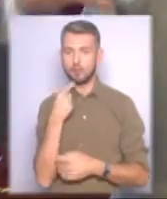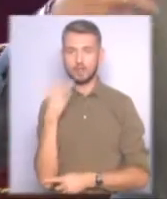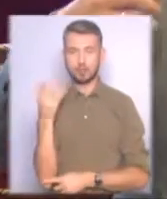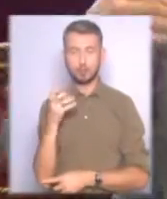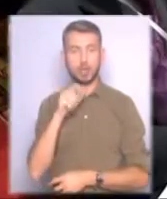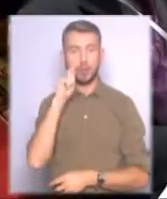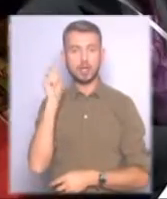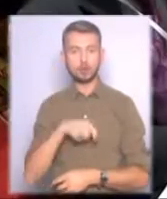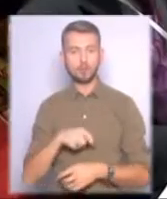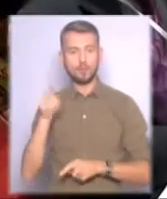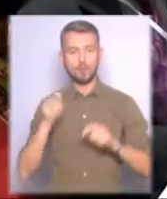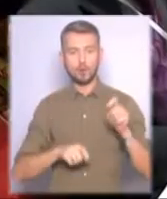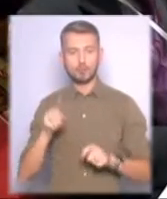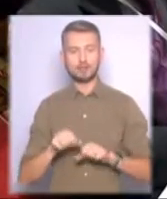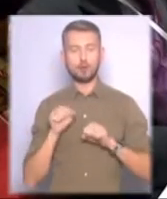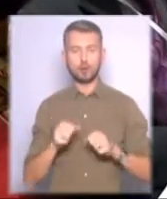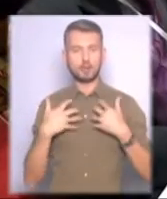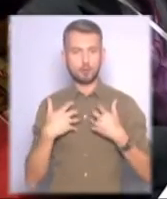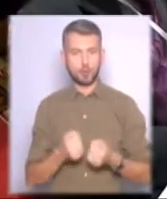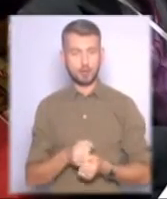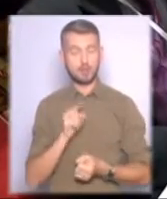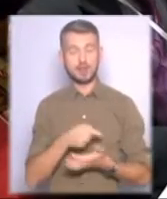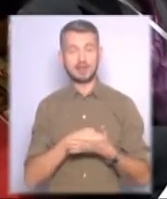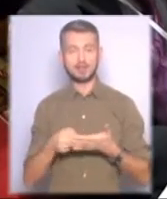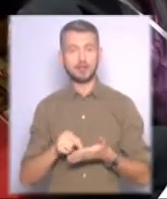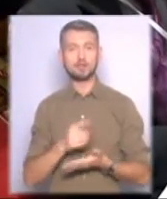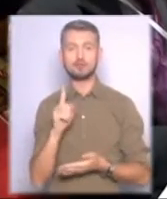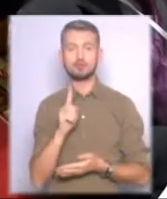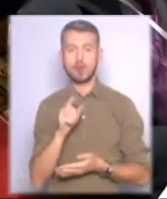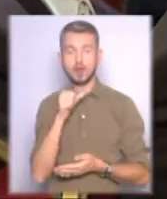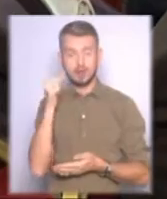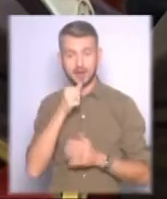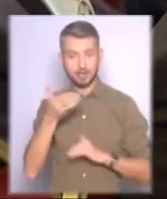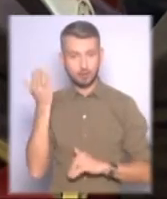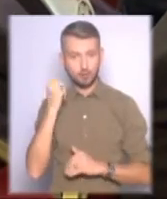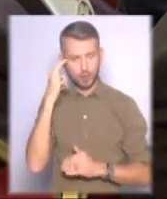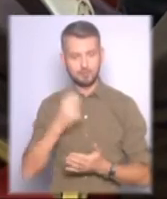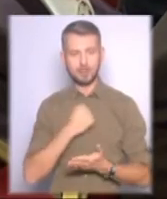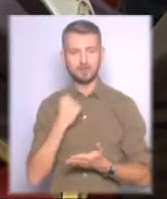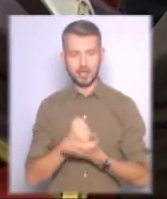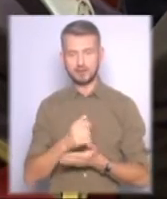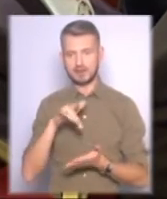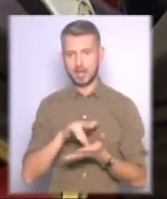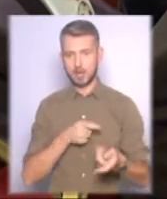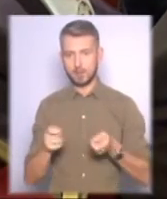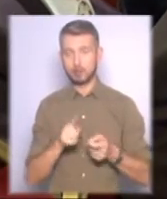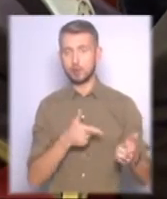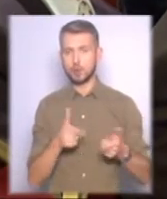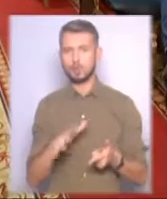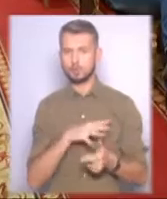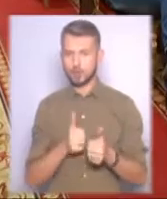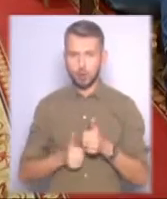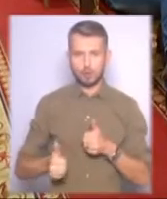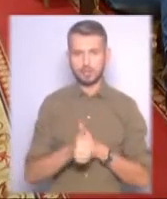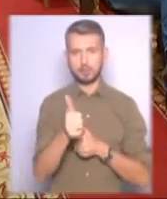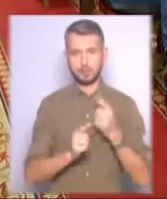на Українському форумі з охорони здоров'я. Він зазначив, що ще рік тому Київ підтвердив центральній владі, що готовий стати локомотивом